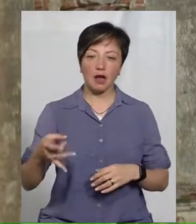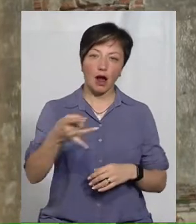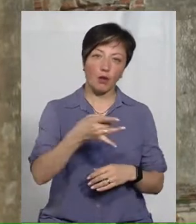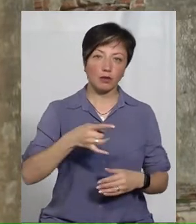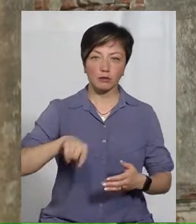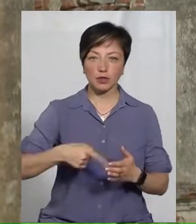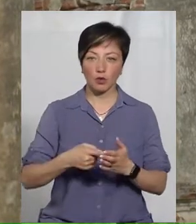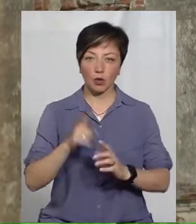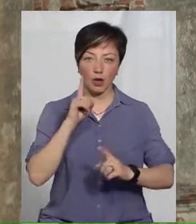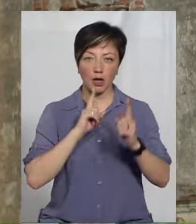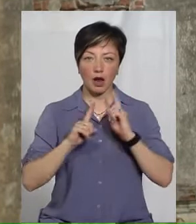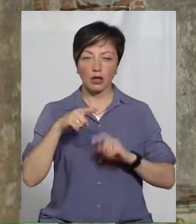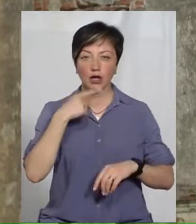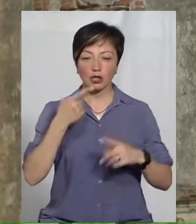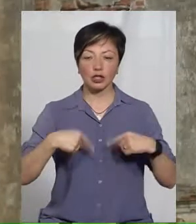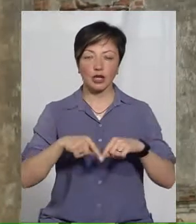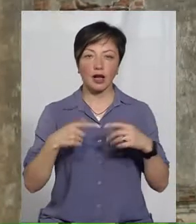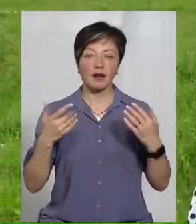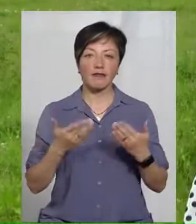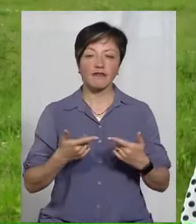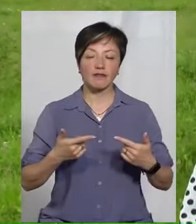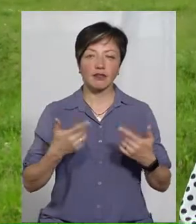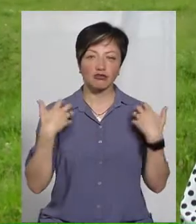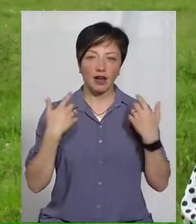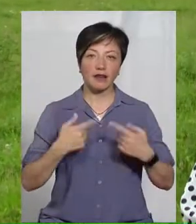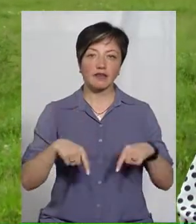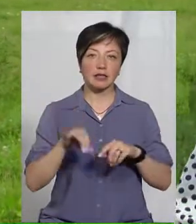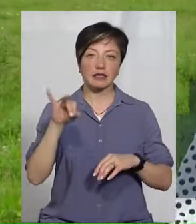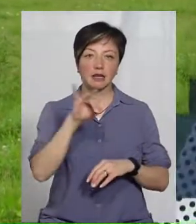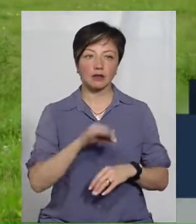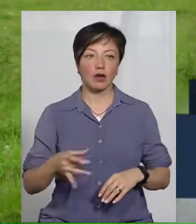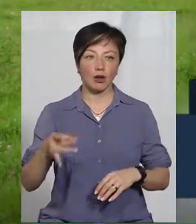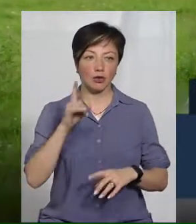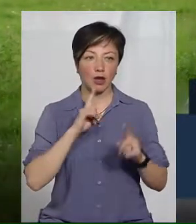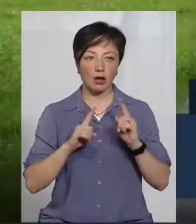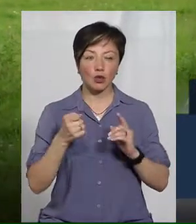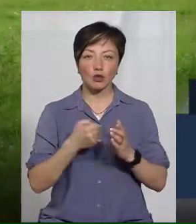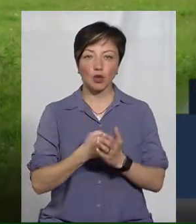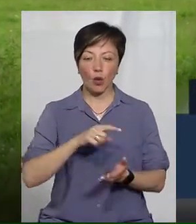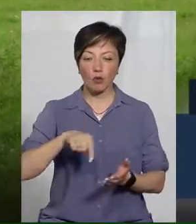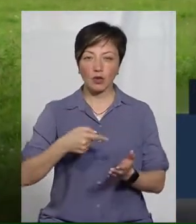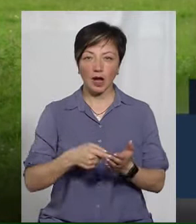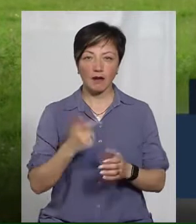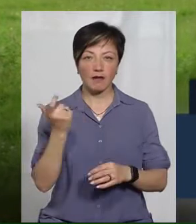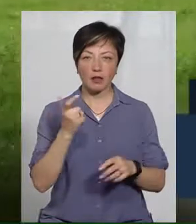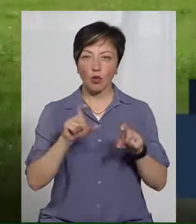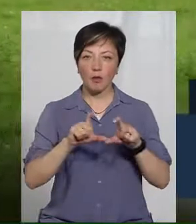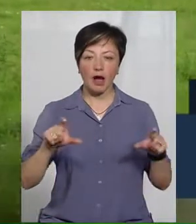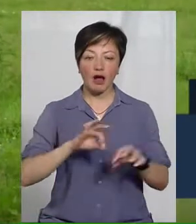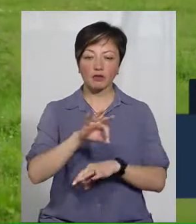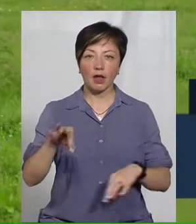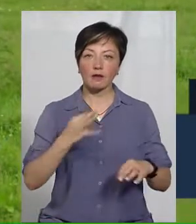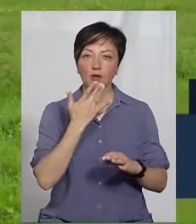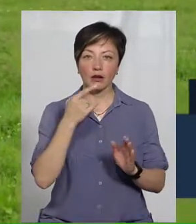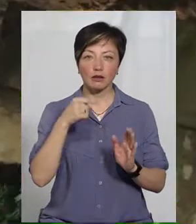міської, каже начальник відділу правового забезпечення Ізяславської міської ради Тетяна Ящук. До комунальної власності об'єкти архітектури національного